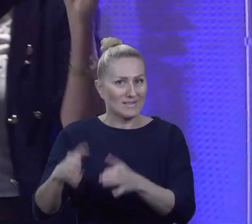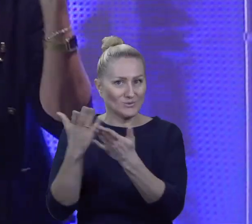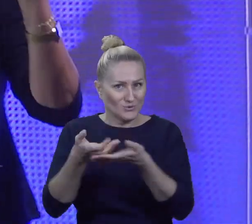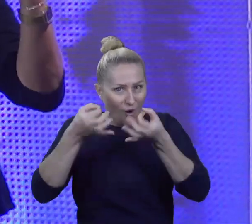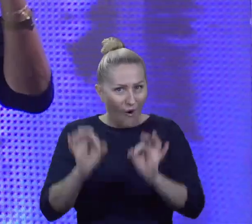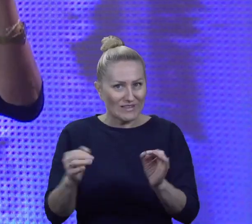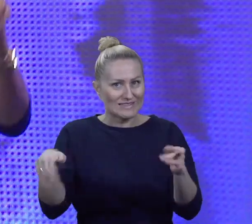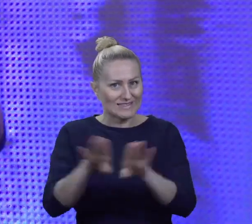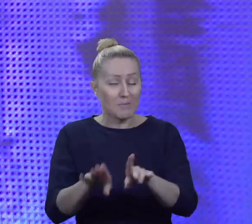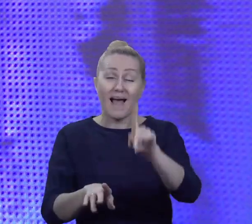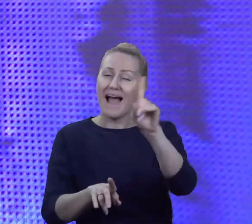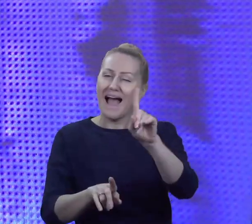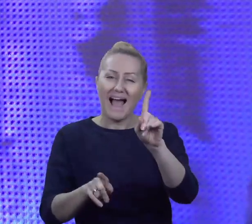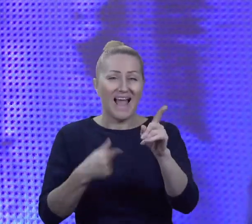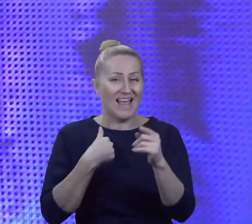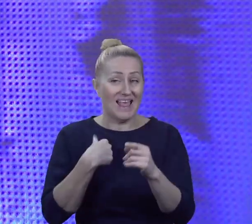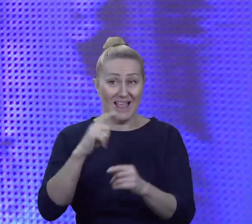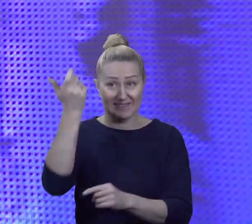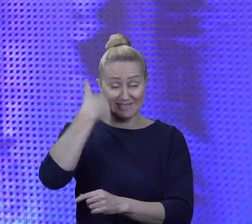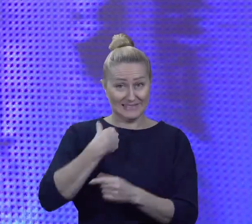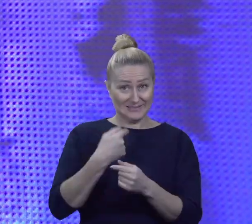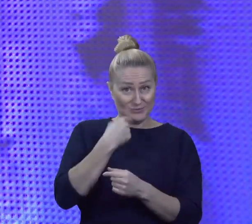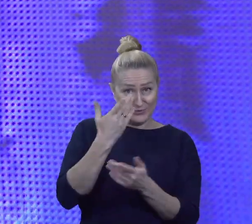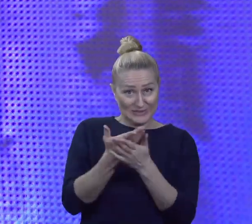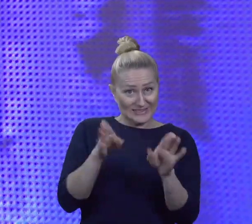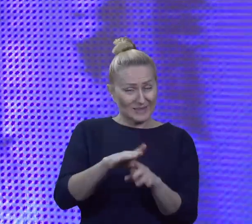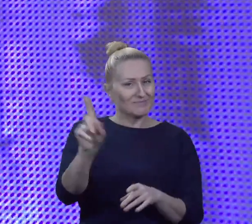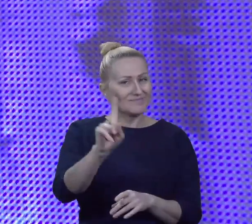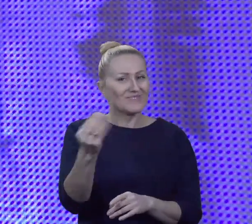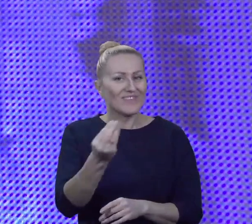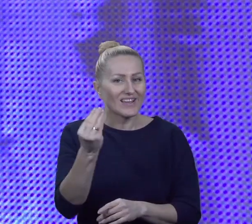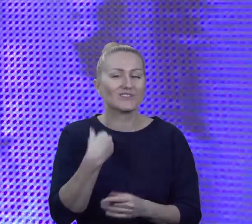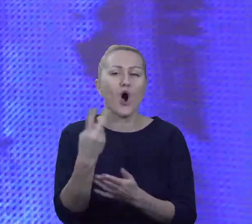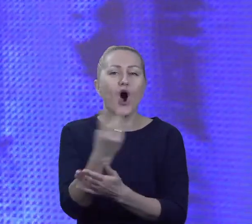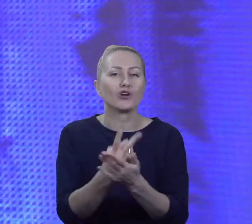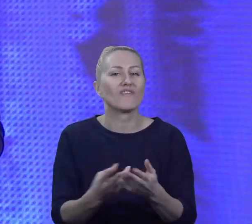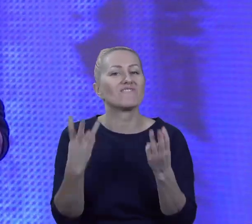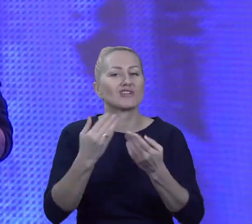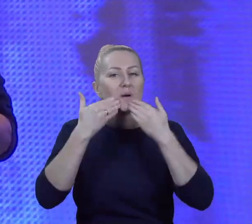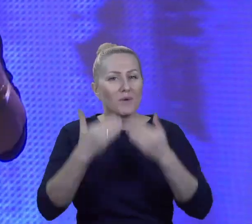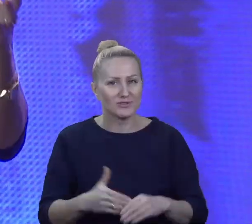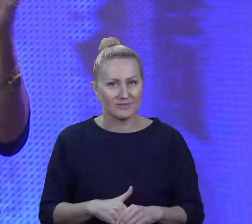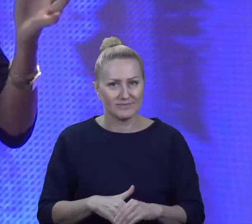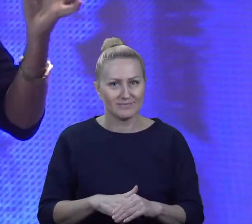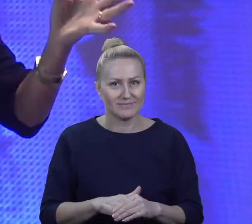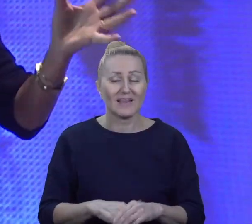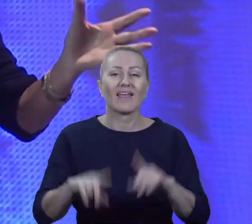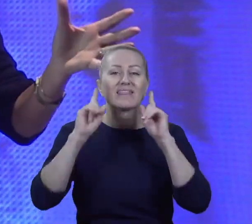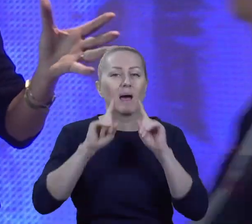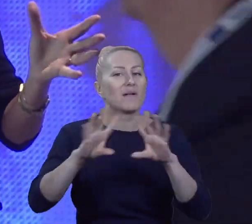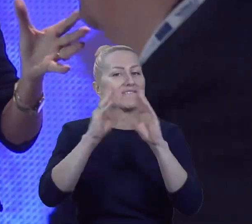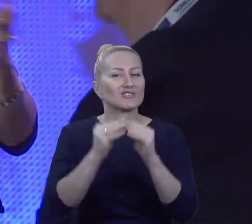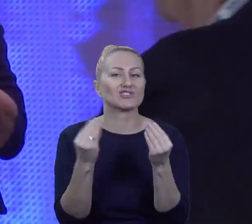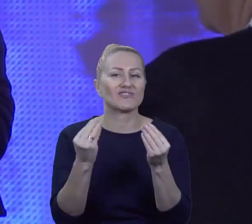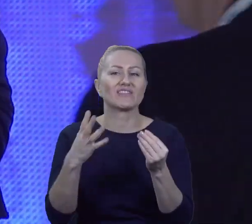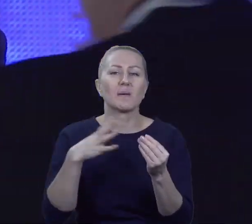ale ja tak łatwo zamknąć się nie dam, ponieważ mam jeszcze do odczytania ważne podziękowania. Naprawdę wszystko świetnie działało